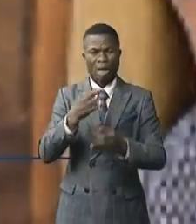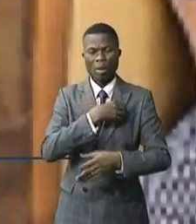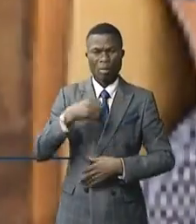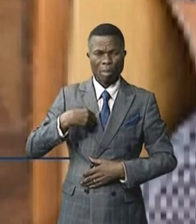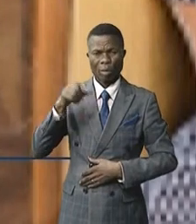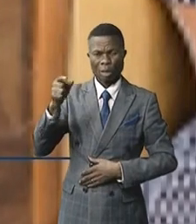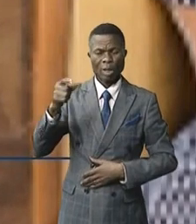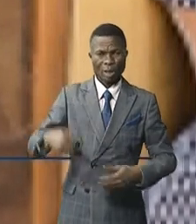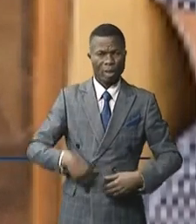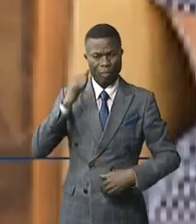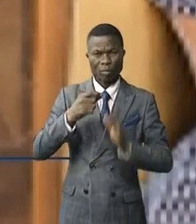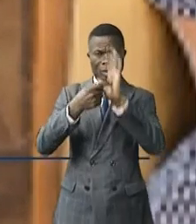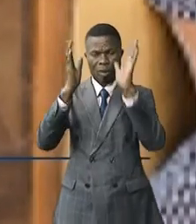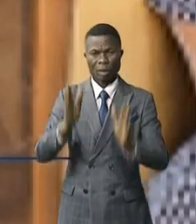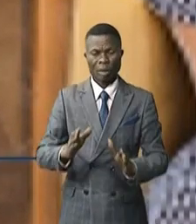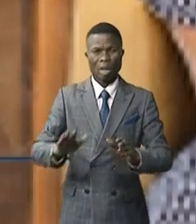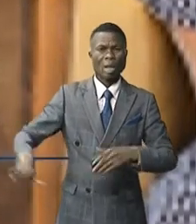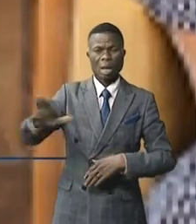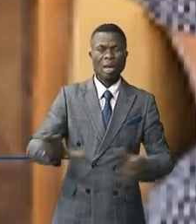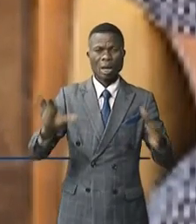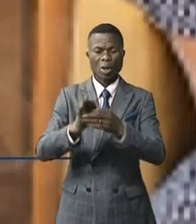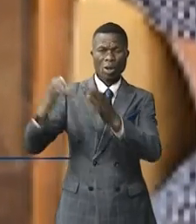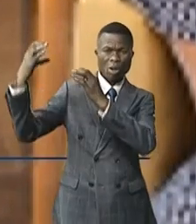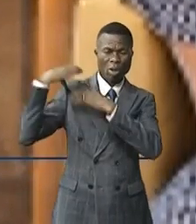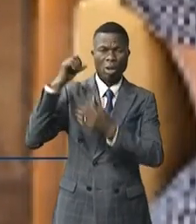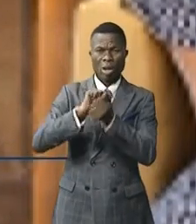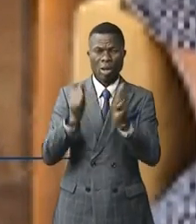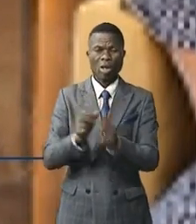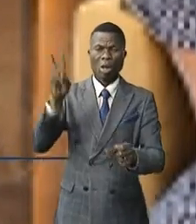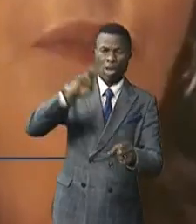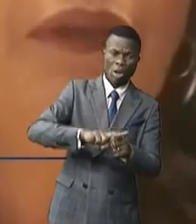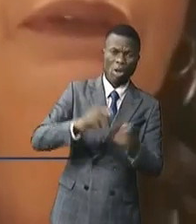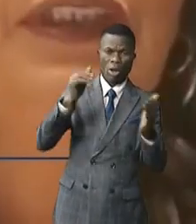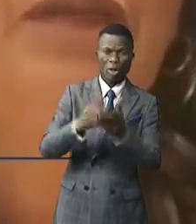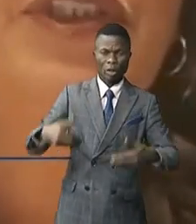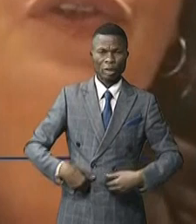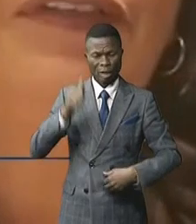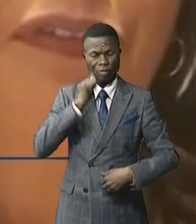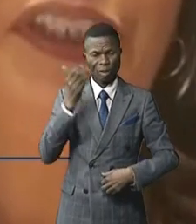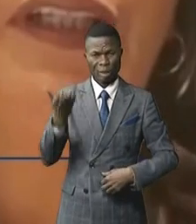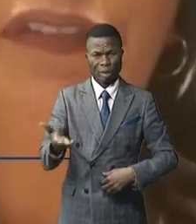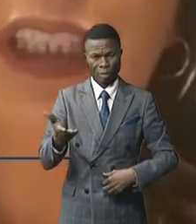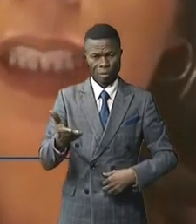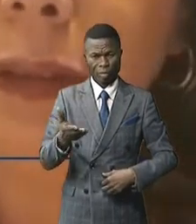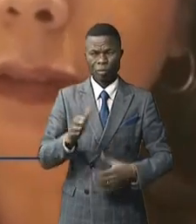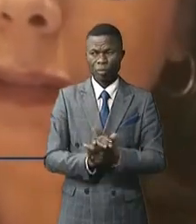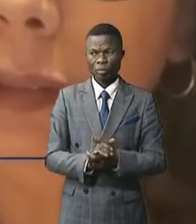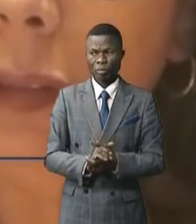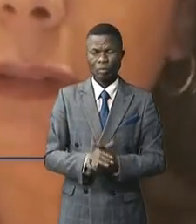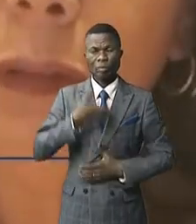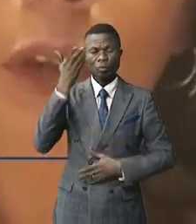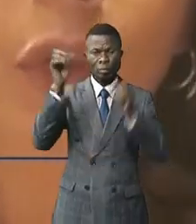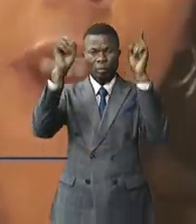Malamfid, représentante des Nations Unies en charge des questions de violences contre les enfants. Les filles africaines,